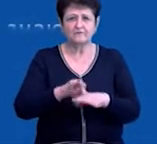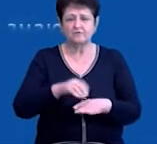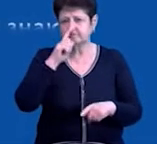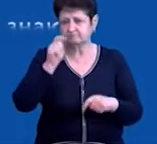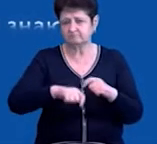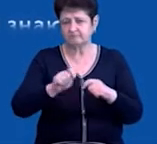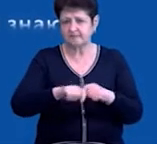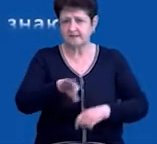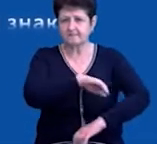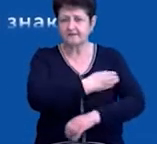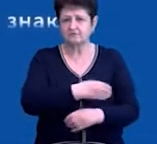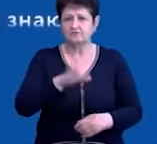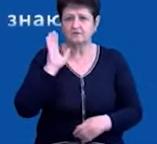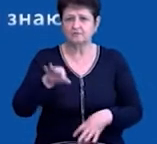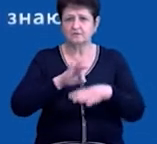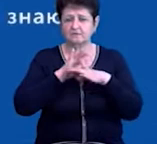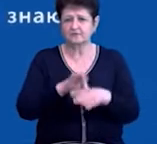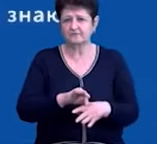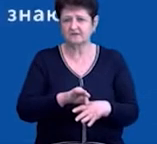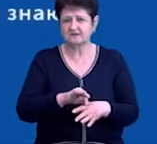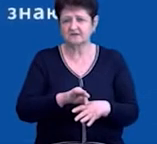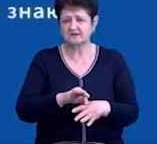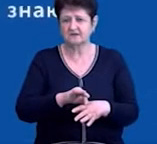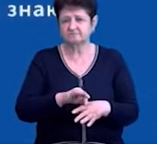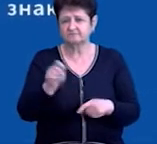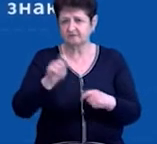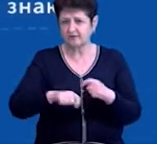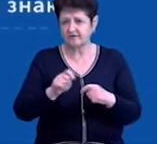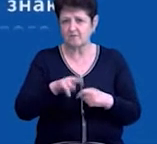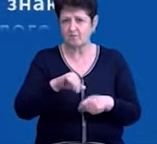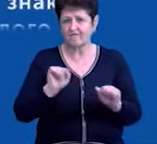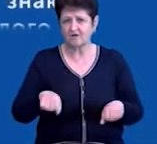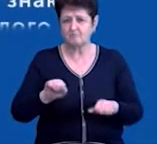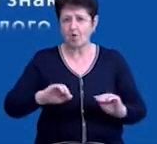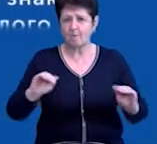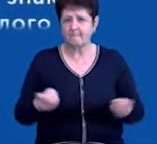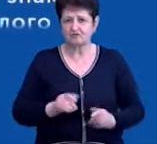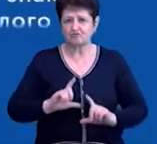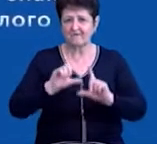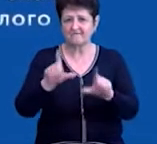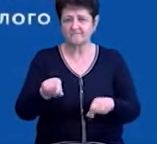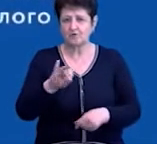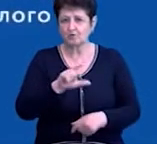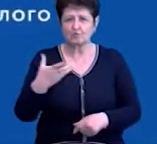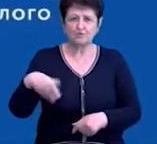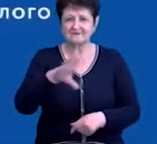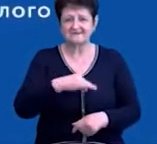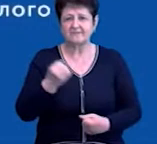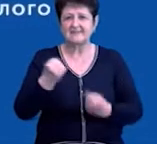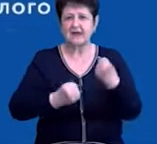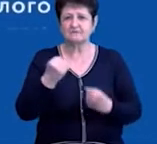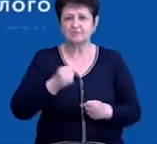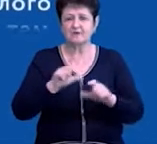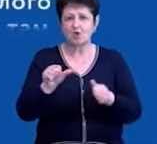скринінг, буде проводитися дезінфекція транспортних засобів. По можливості обмеженої груп всіх транспортних засобів,